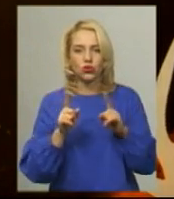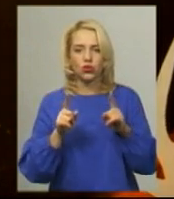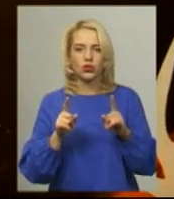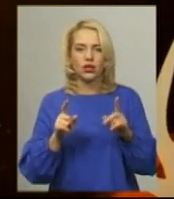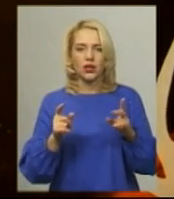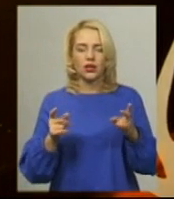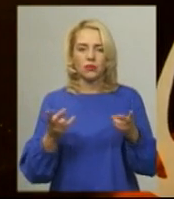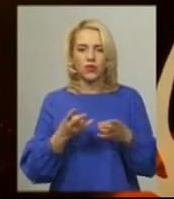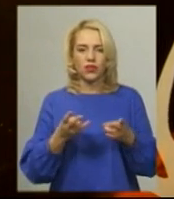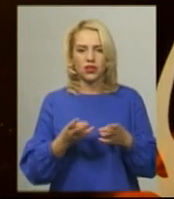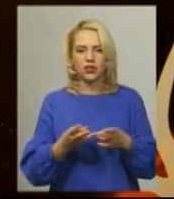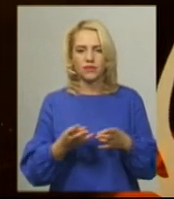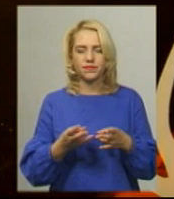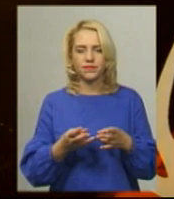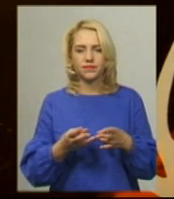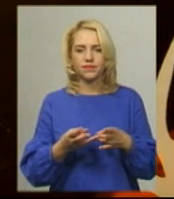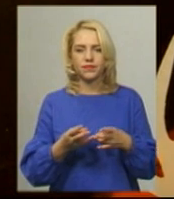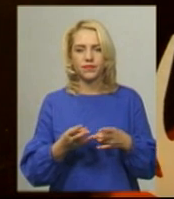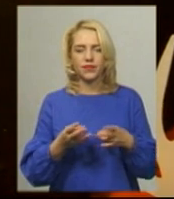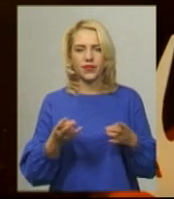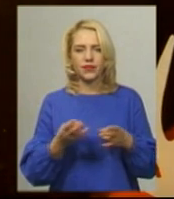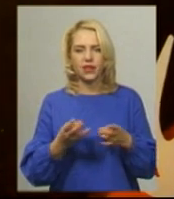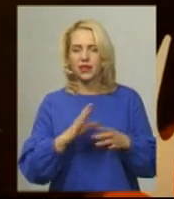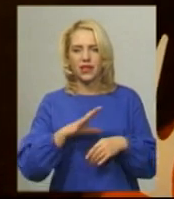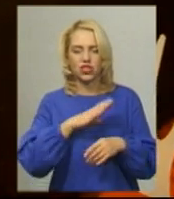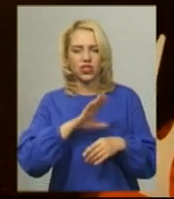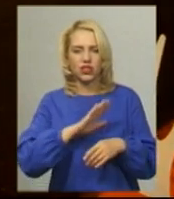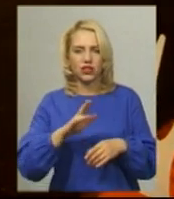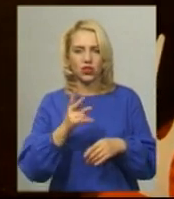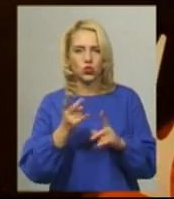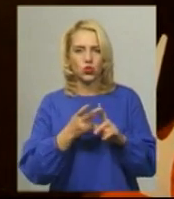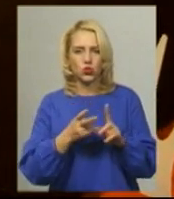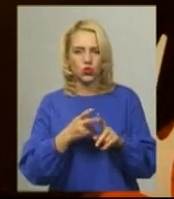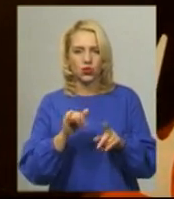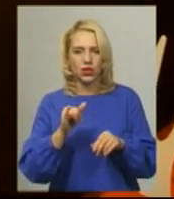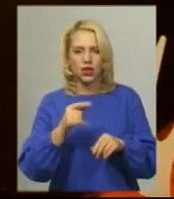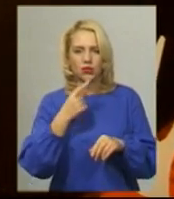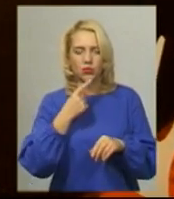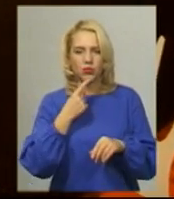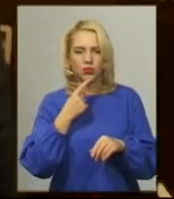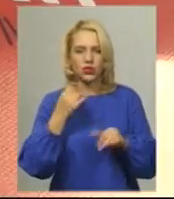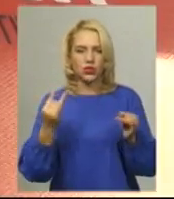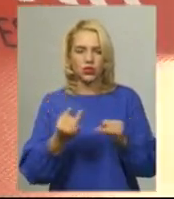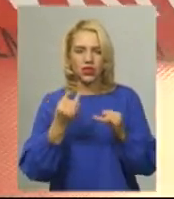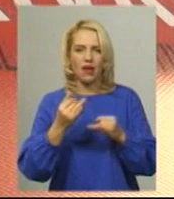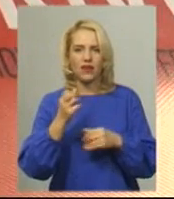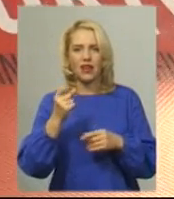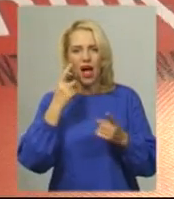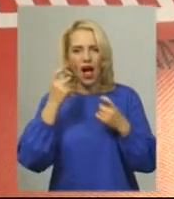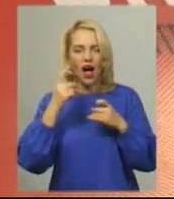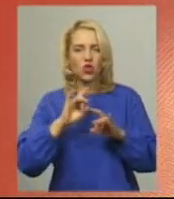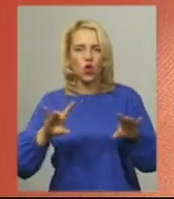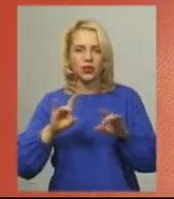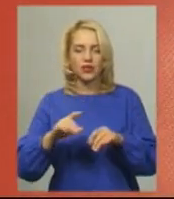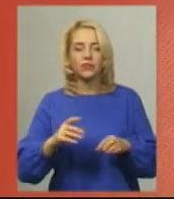підгодовка до четвертого не буде чекати довго і скоро буде цікавий анонс. Нагадаю, суспільний